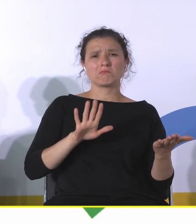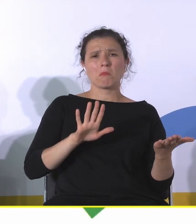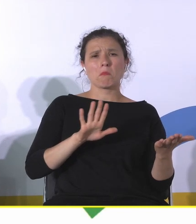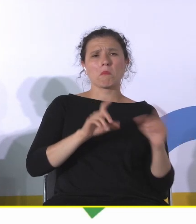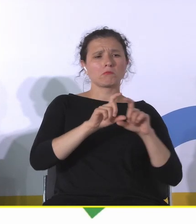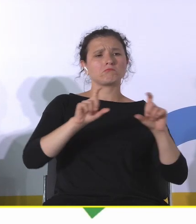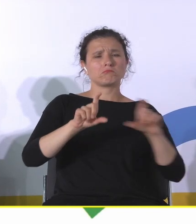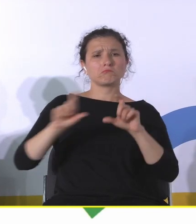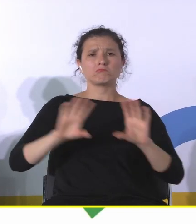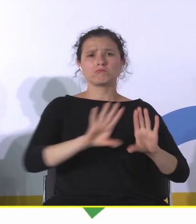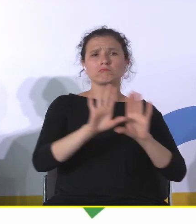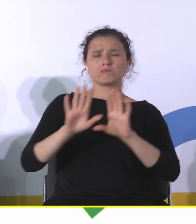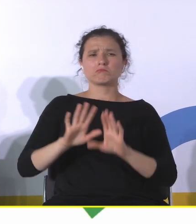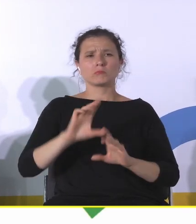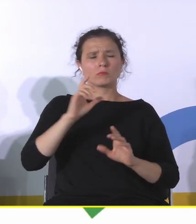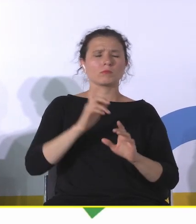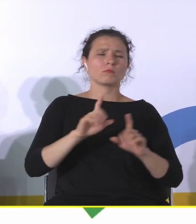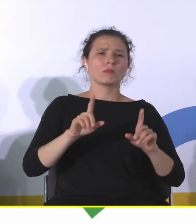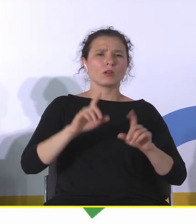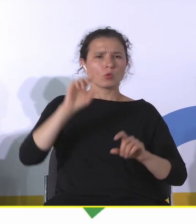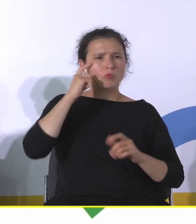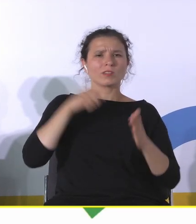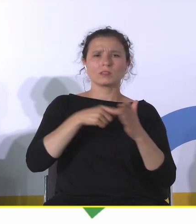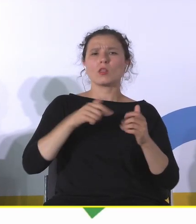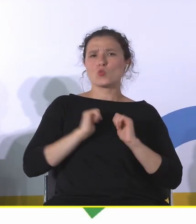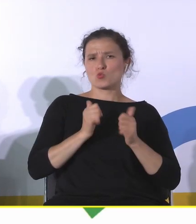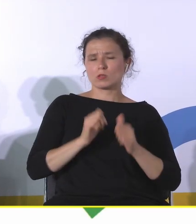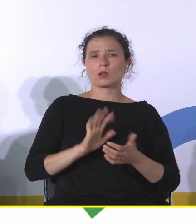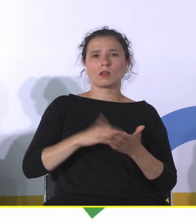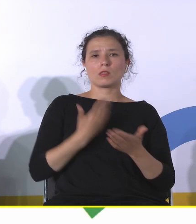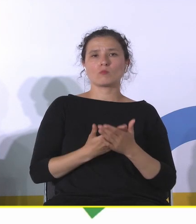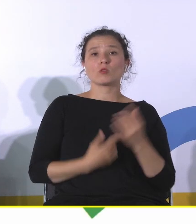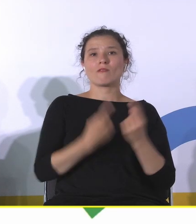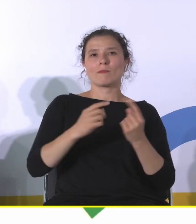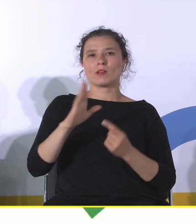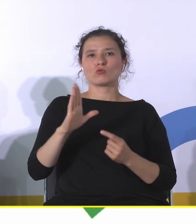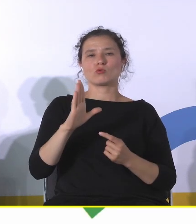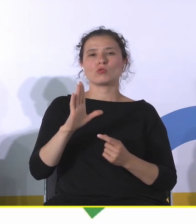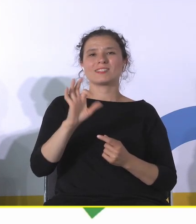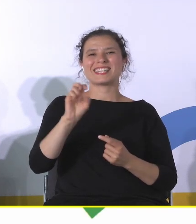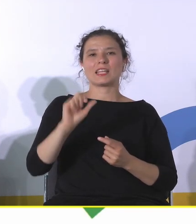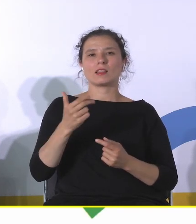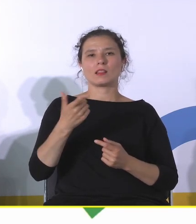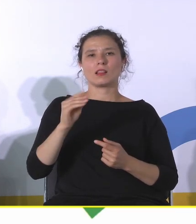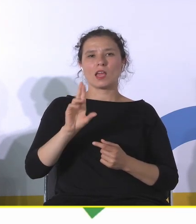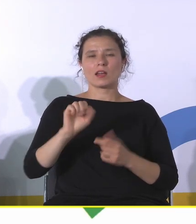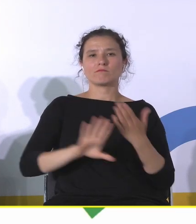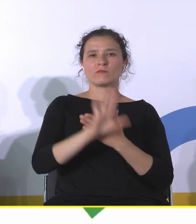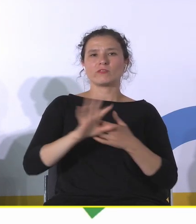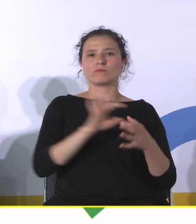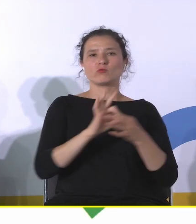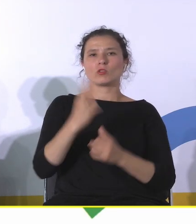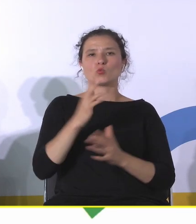ukierunkowane na turystów, na przykład tak zwana fabryka Schindlera, ekspozycja dotycząca II wojny światowej,